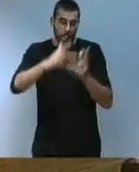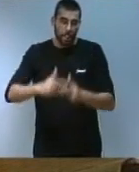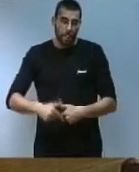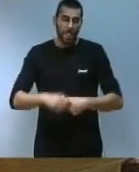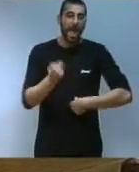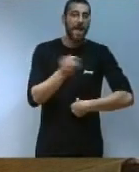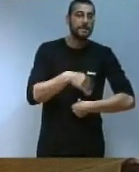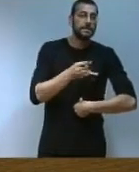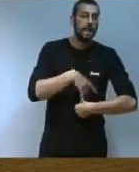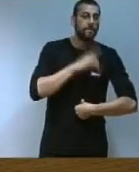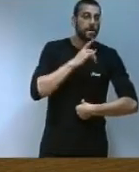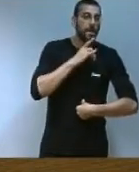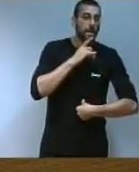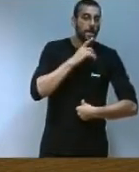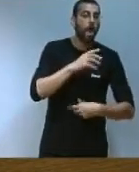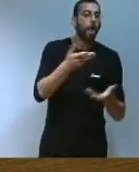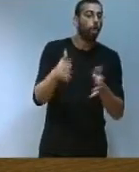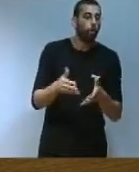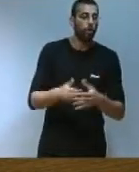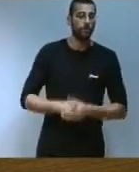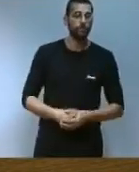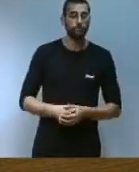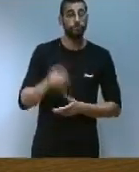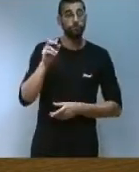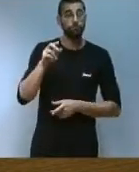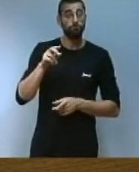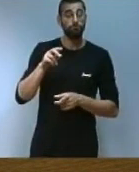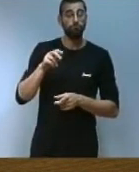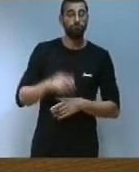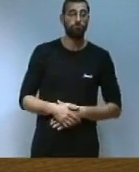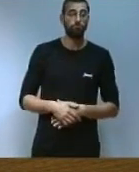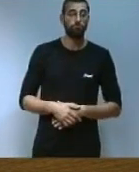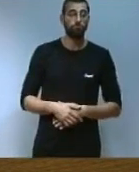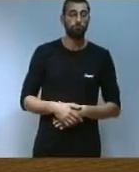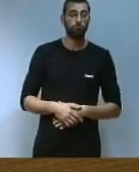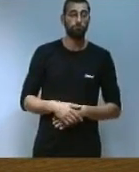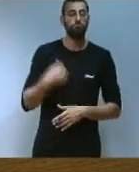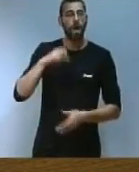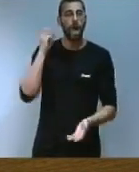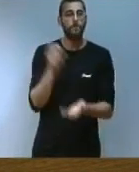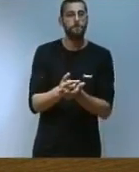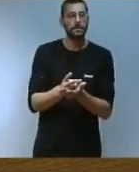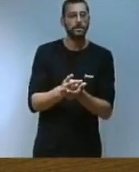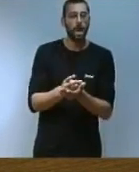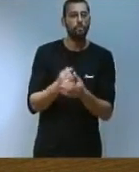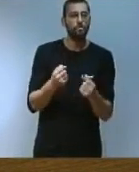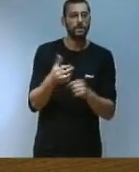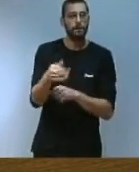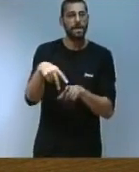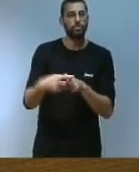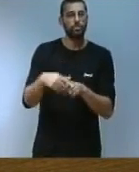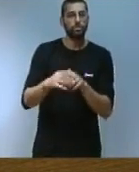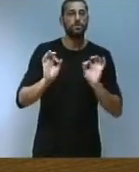'energia potencials. continuarem amb una ferramenta o amb una ferma aposta i una ferramenta important per a la mobilitat